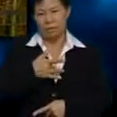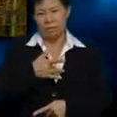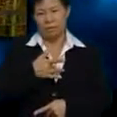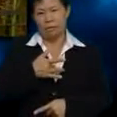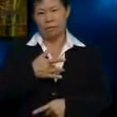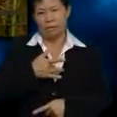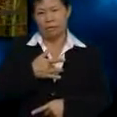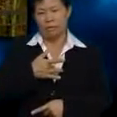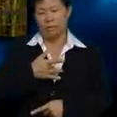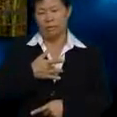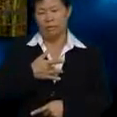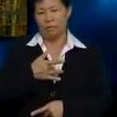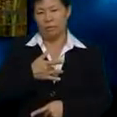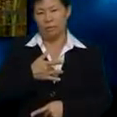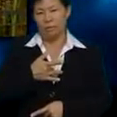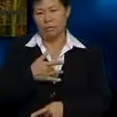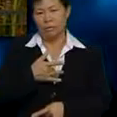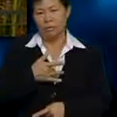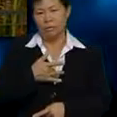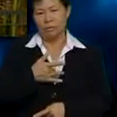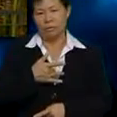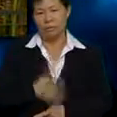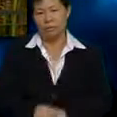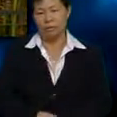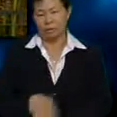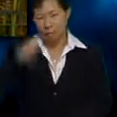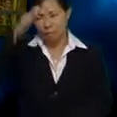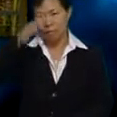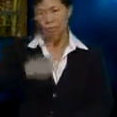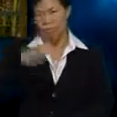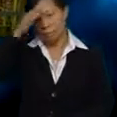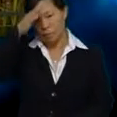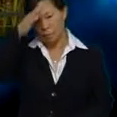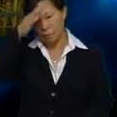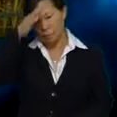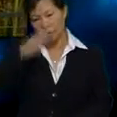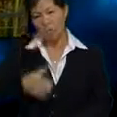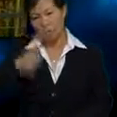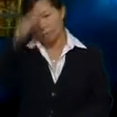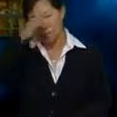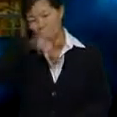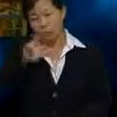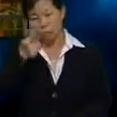Dia rasa amat tahu tangguh dia dengan Arwah Abah Julia Sebab